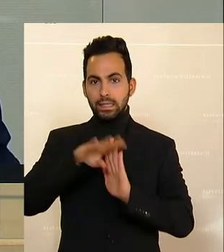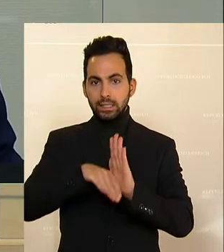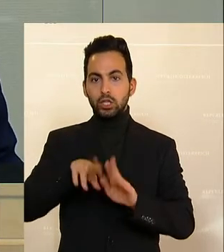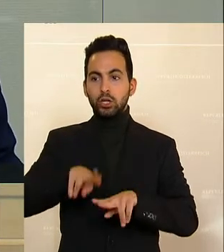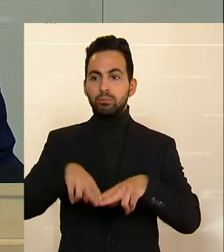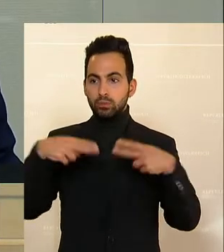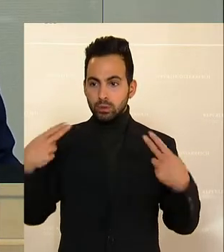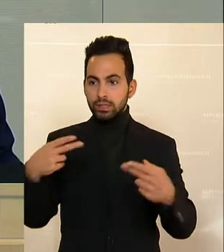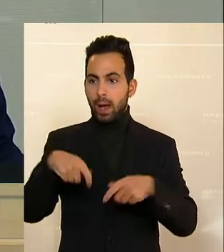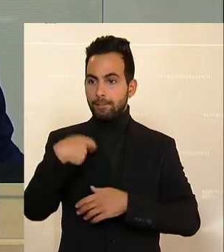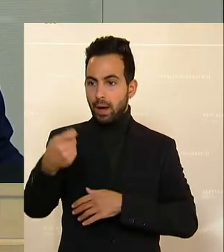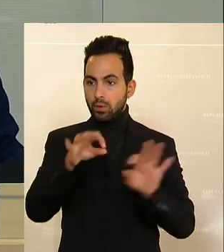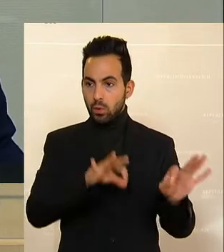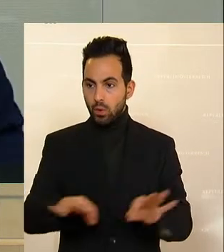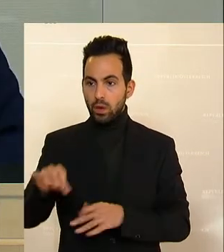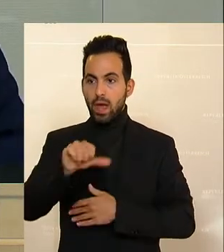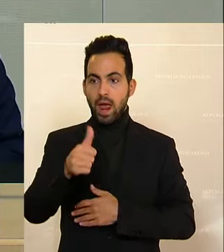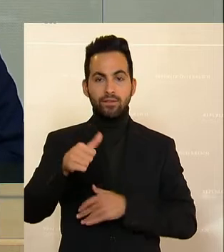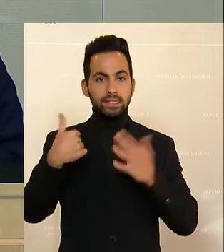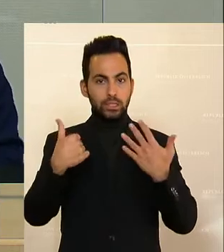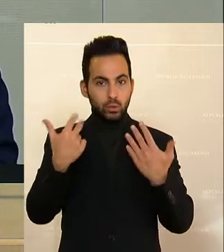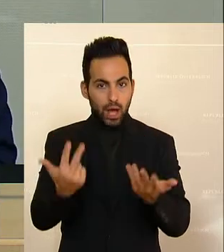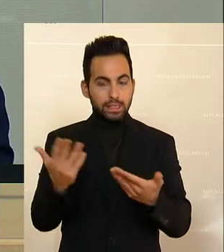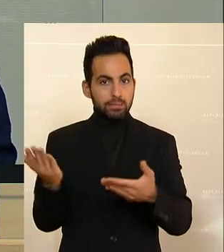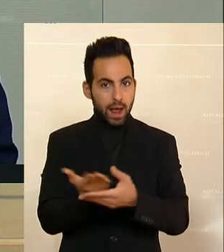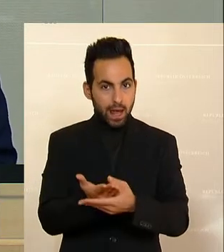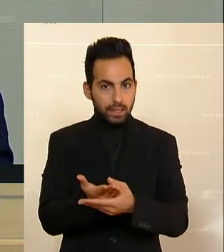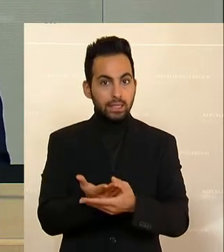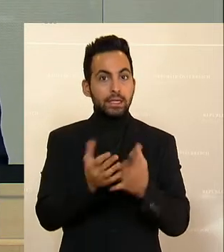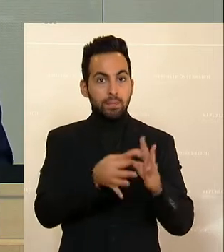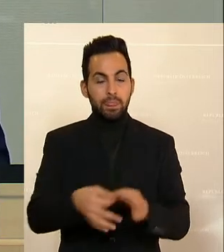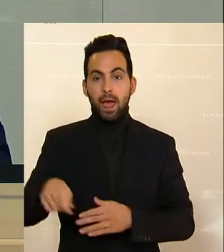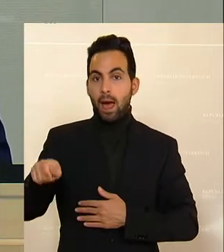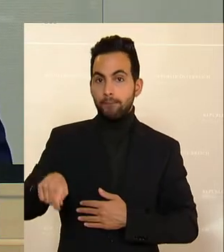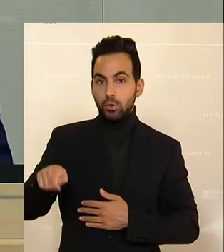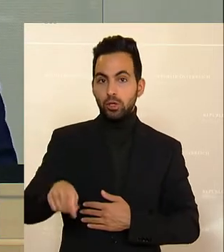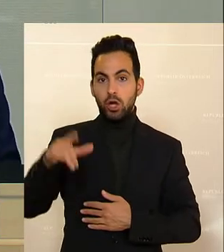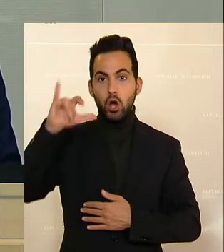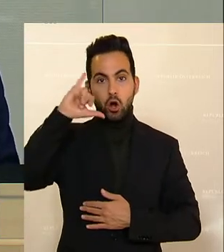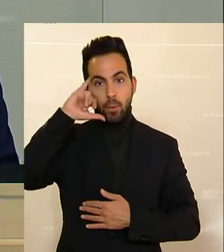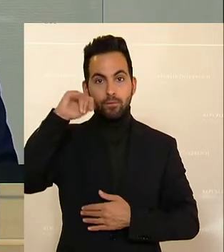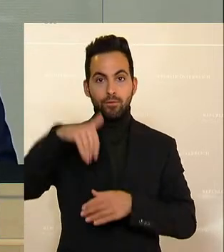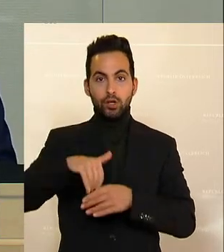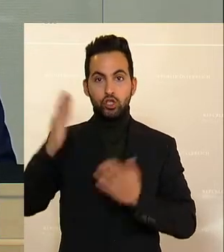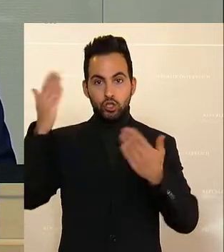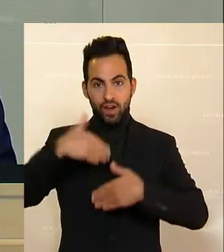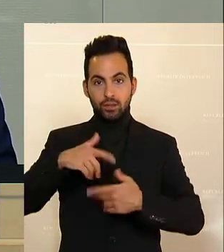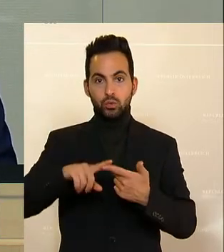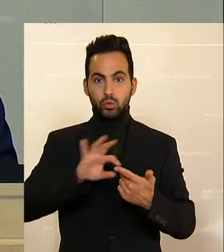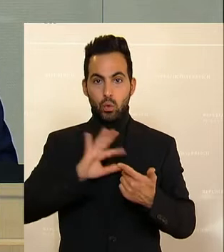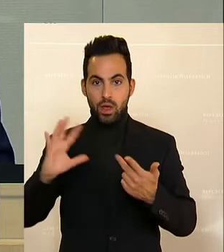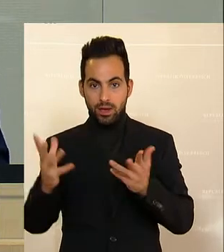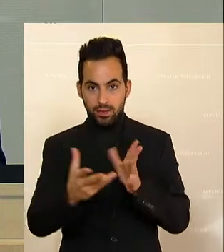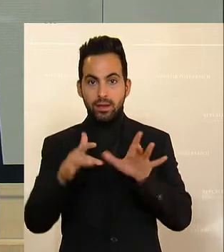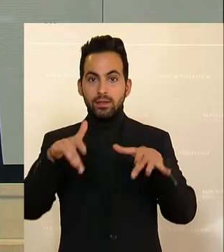geändert werden. In 1186 der Beilagen. Hierzu haben die Abgeordneten Kopf, Jakob Schwarz, Kolleginnen und Kollegen einen